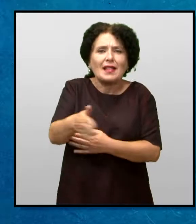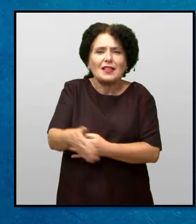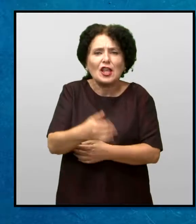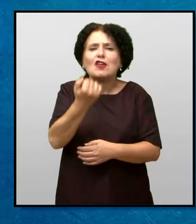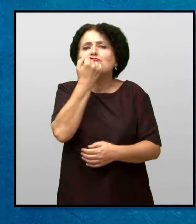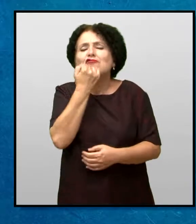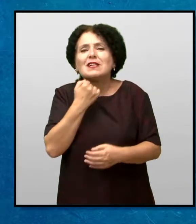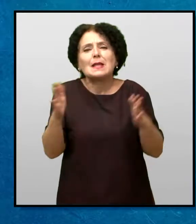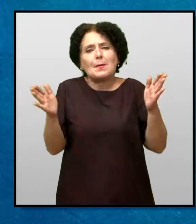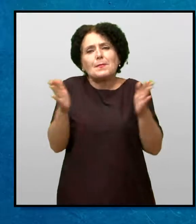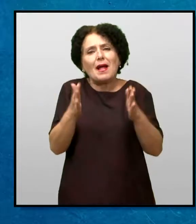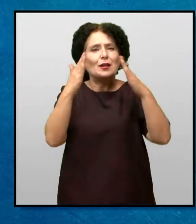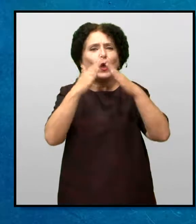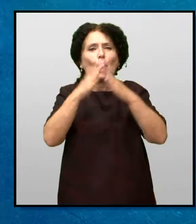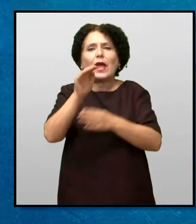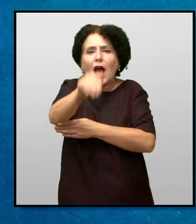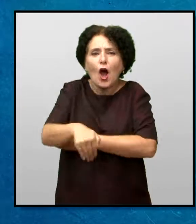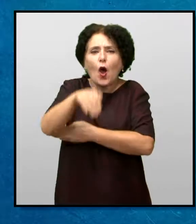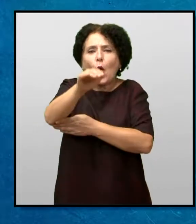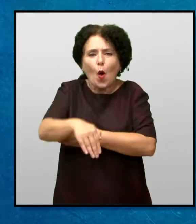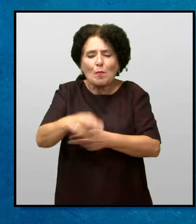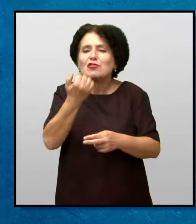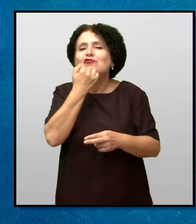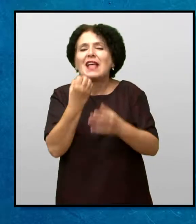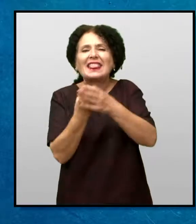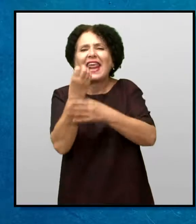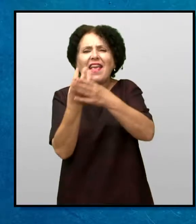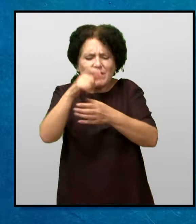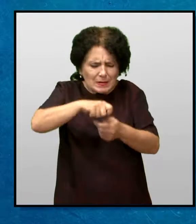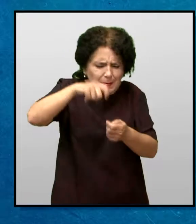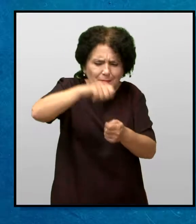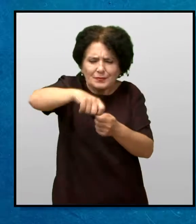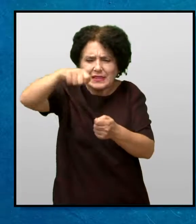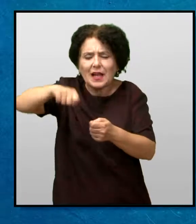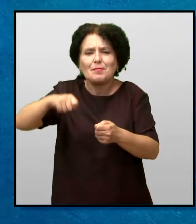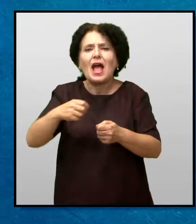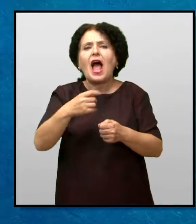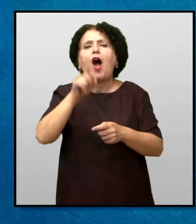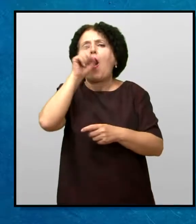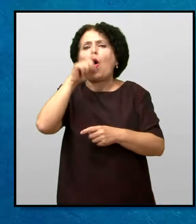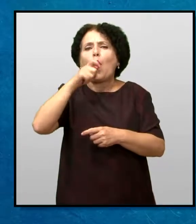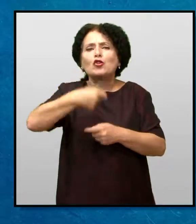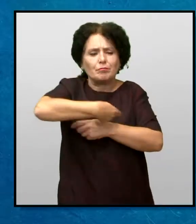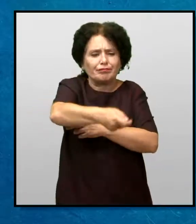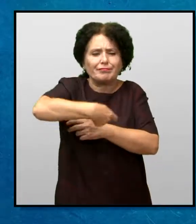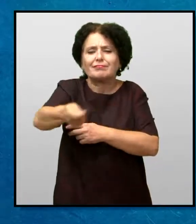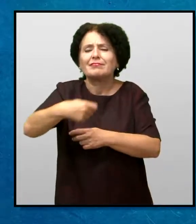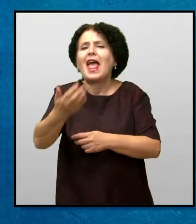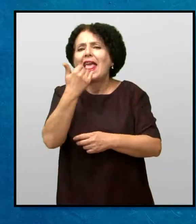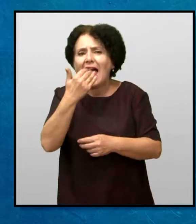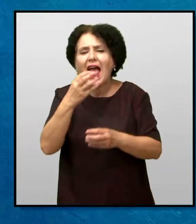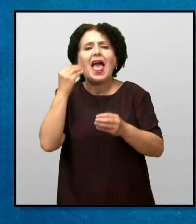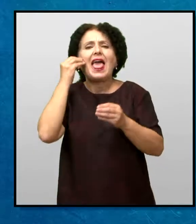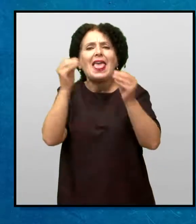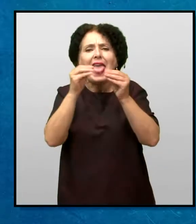чистеше нивната мала куќа Ја копаше и плевеше градината Ги хранеше ко кошките и ги собираше